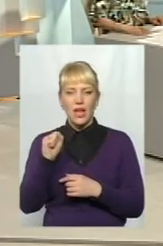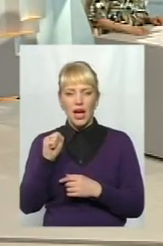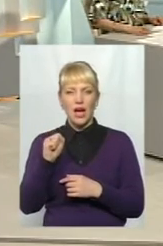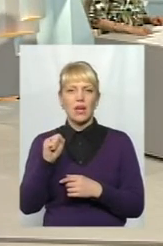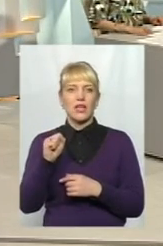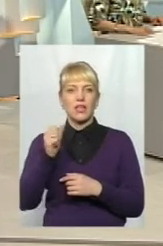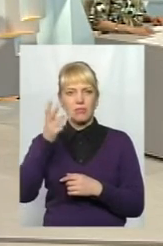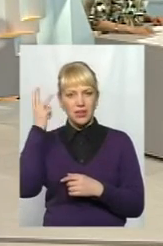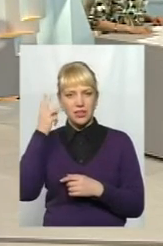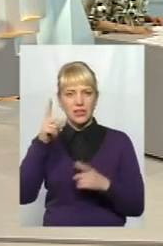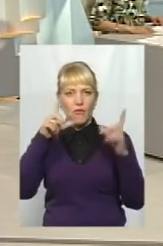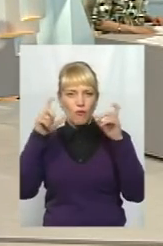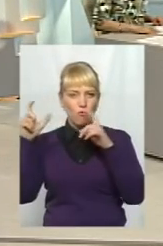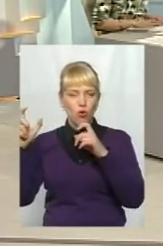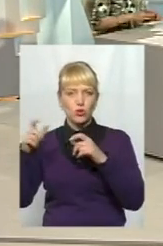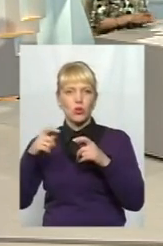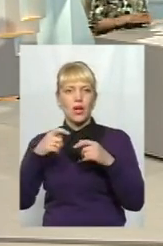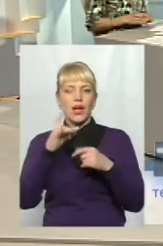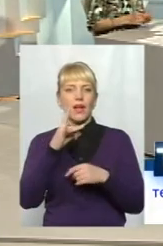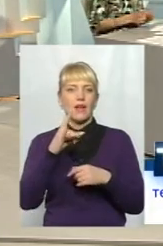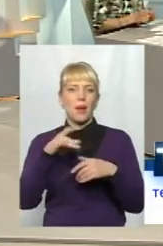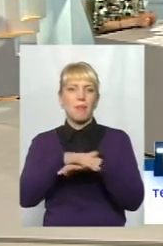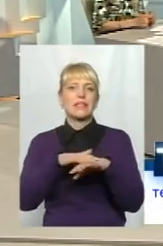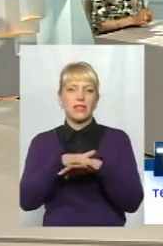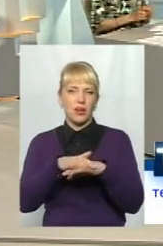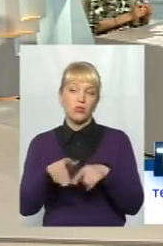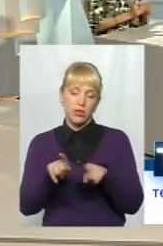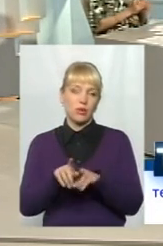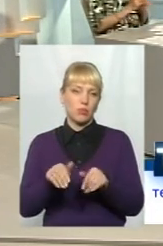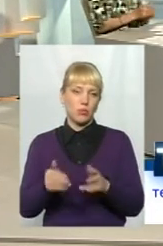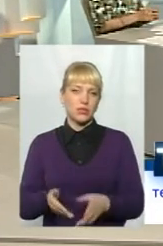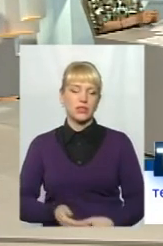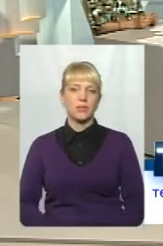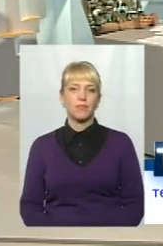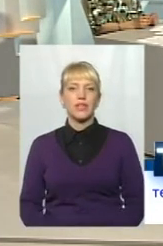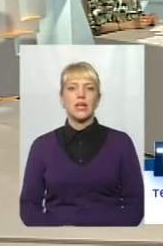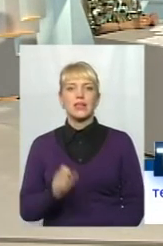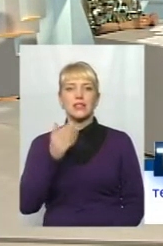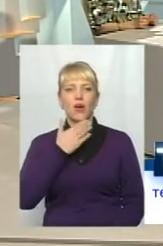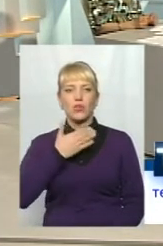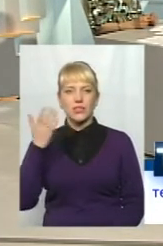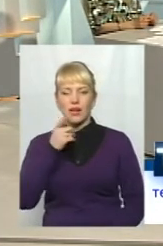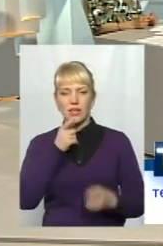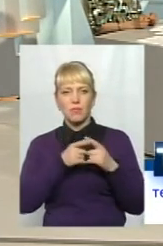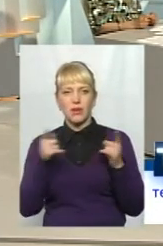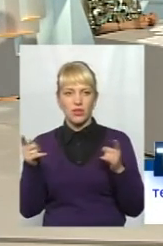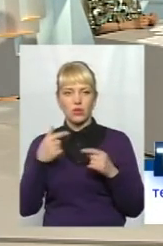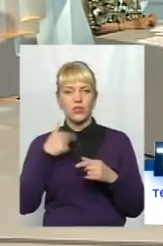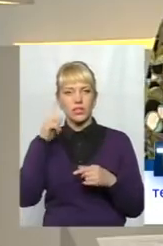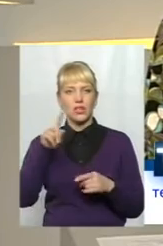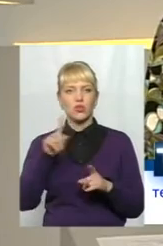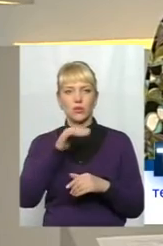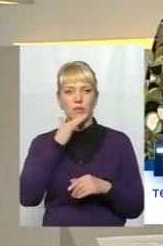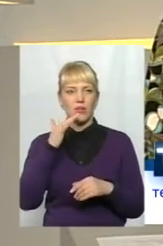перекошені і тому подібне сьогодні. Пане Володимире, за останній період, я знаю, що дуже